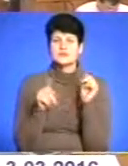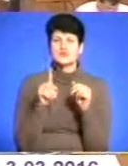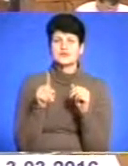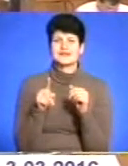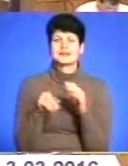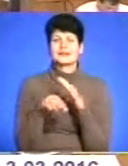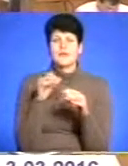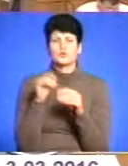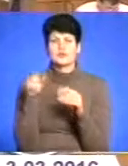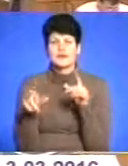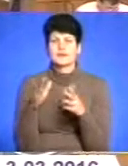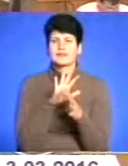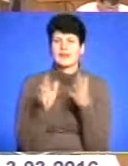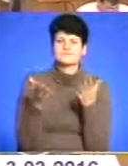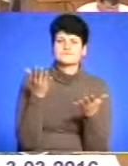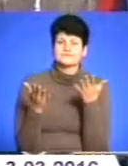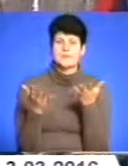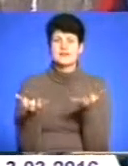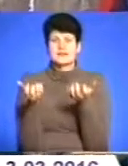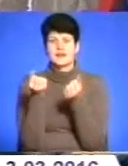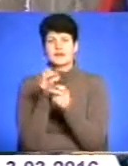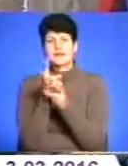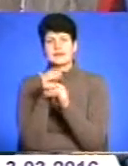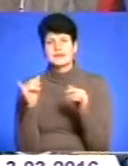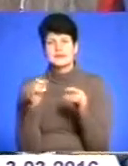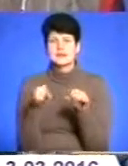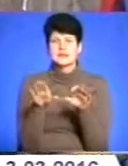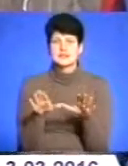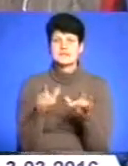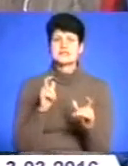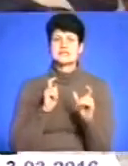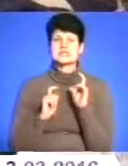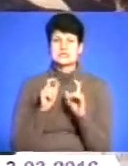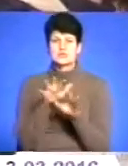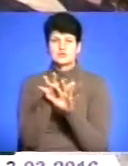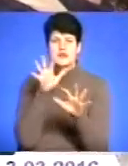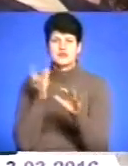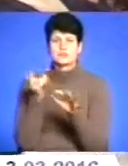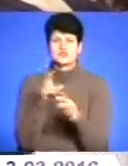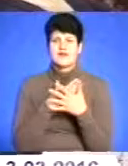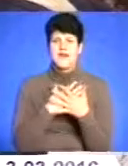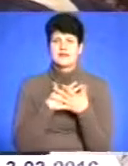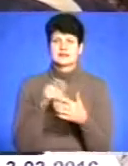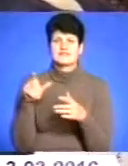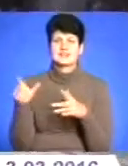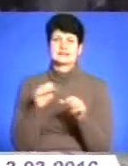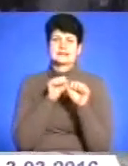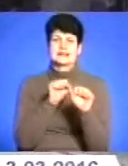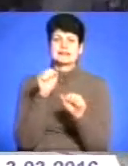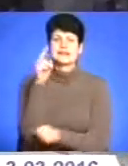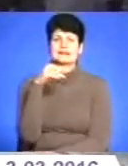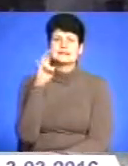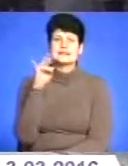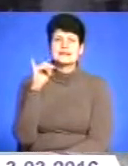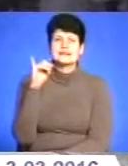сумнівалися, чи підтримати рішення комісії чи ні, до сесійної зали прийшли активісти – захисники Дністра. Про те, що